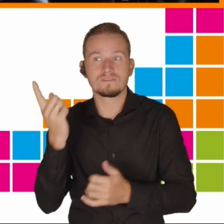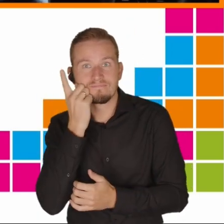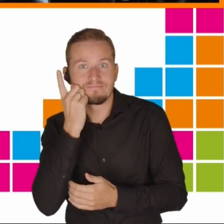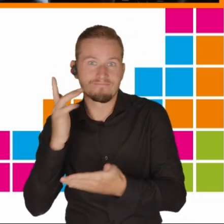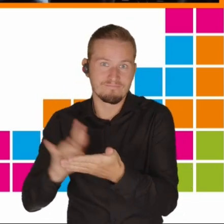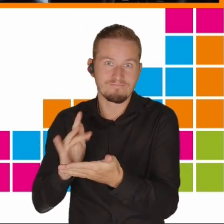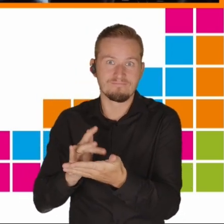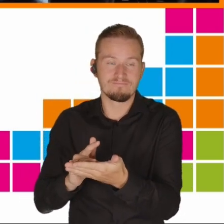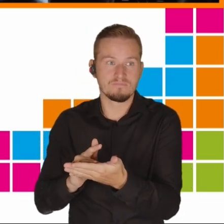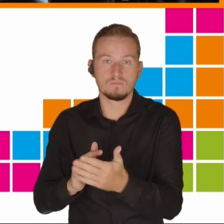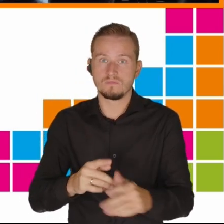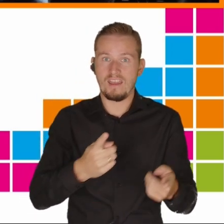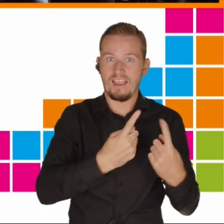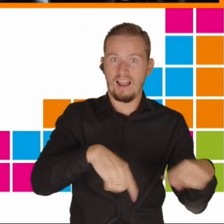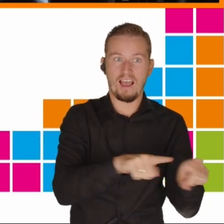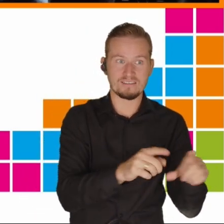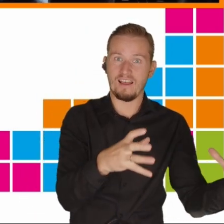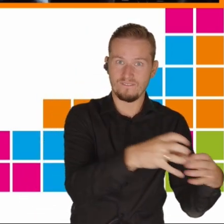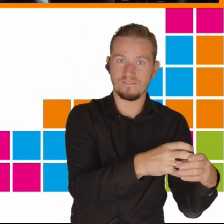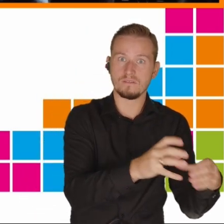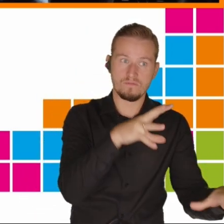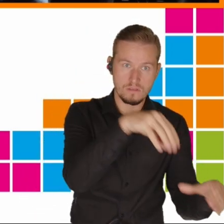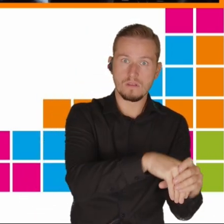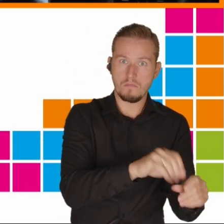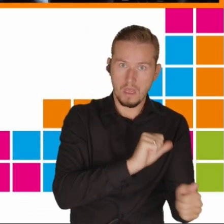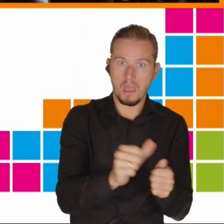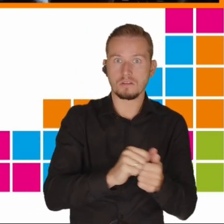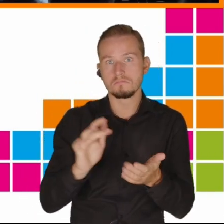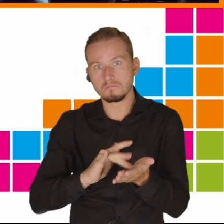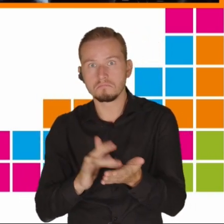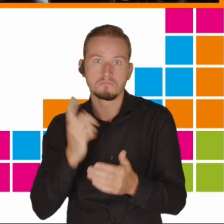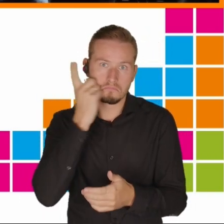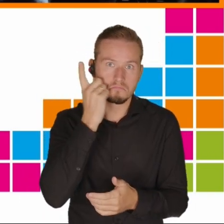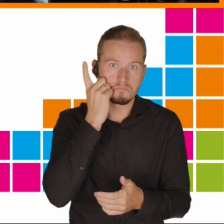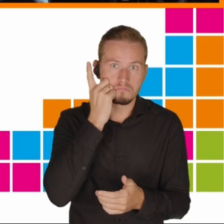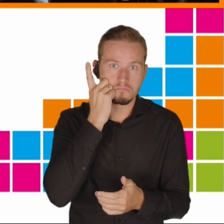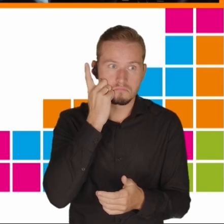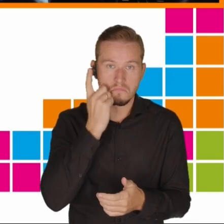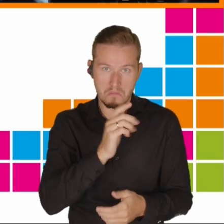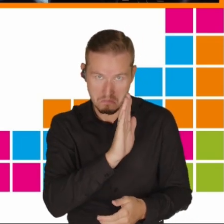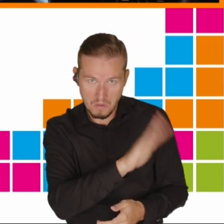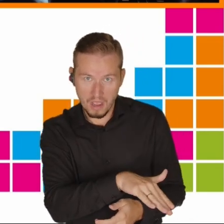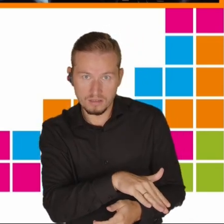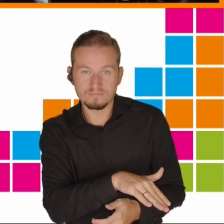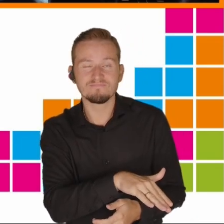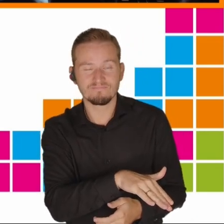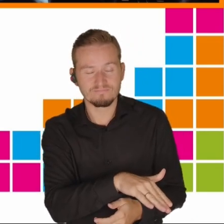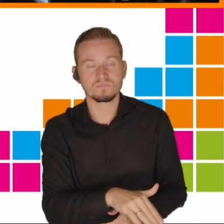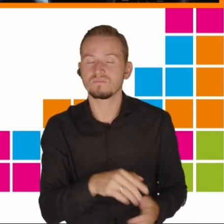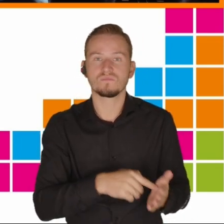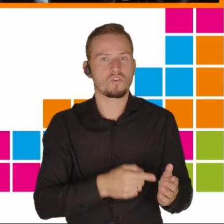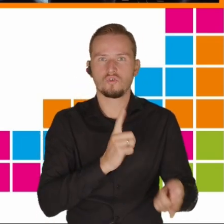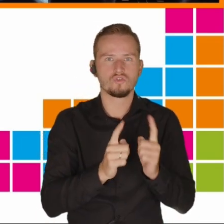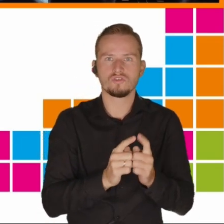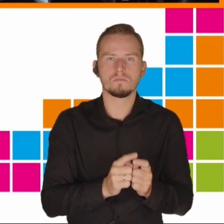dostępne w szkole, klasie, to wiemy, że wtedy szybciej się